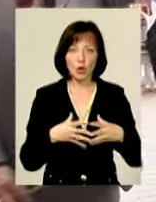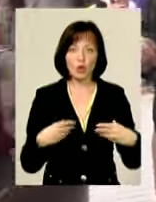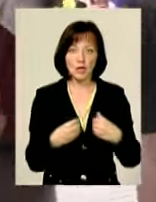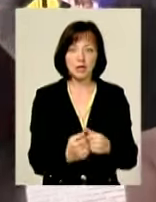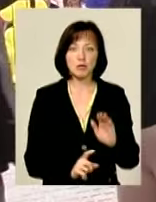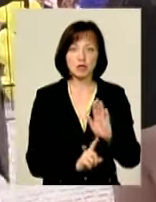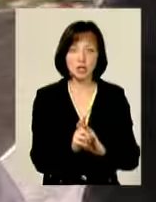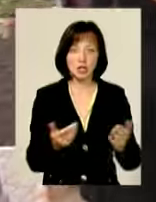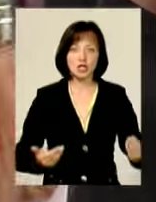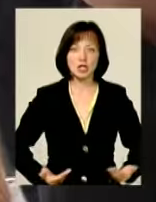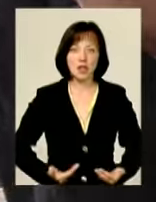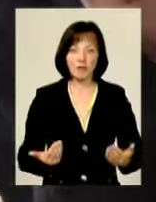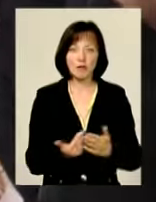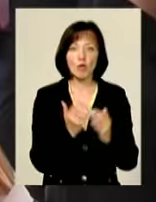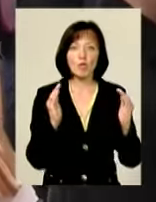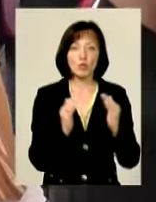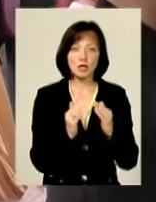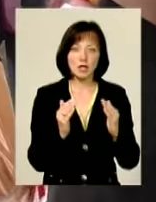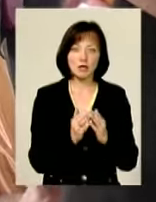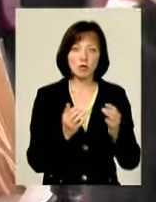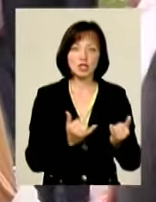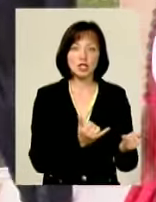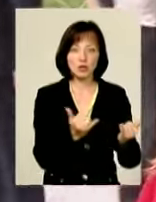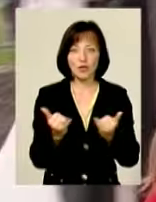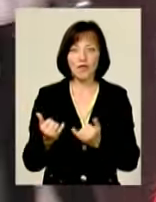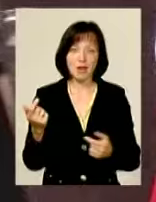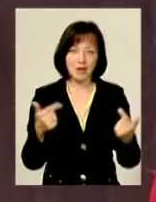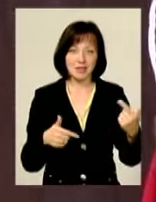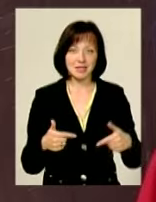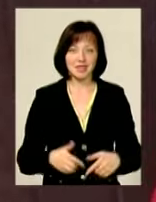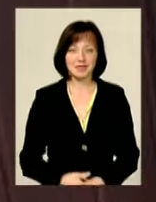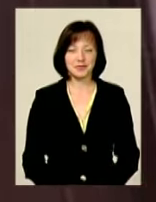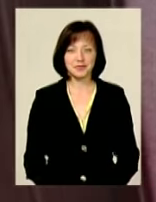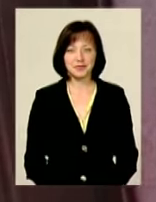починає життя у новому будинку з частування багаточисельних гостей.